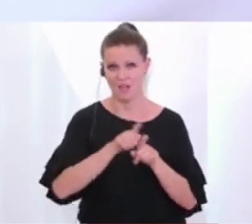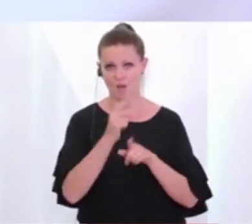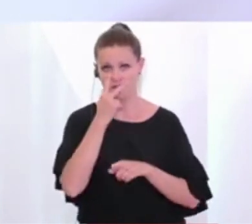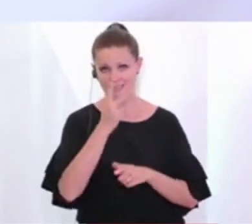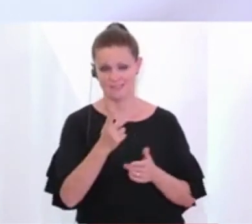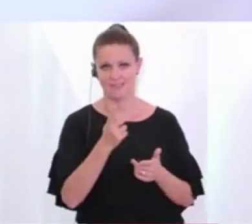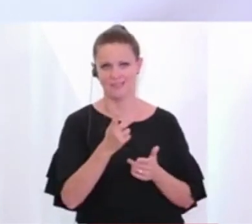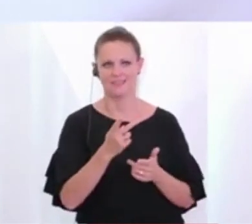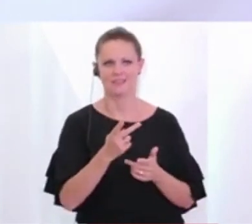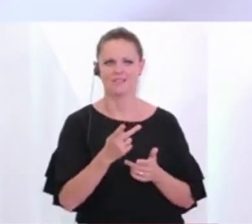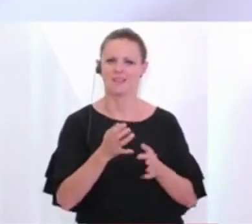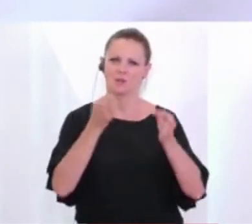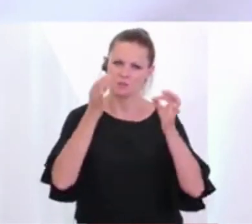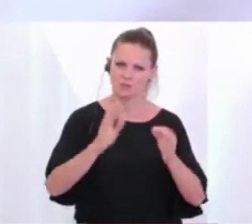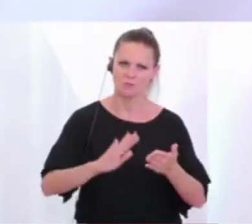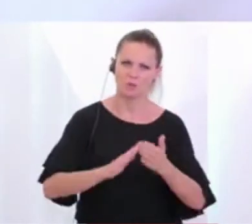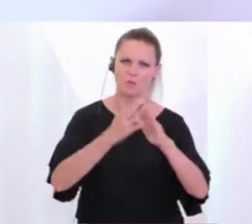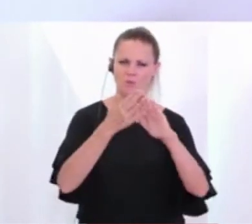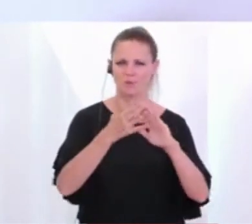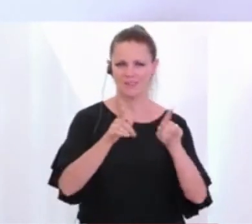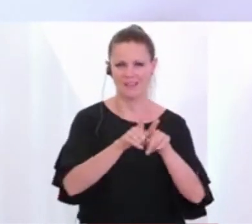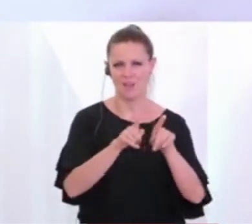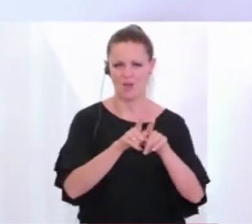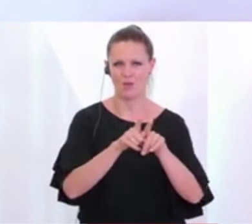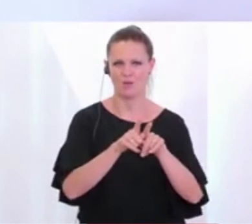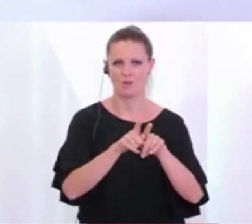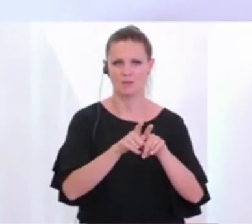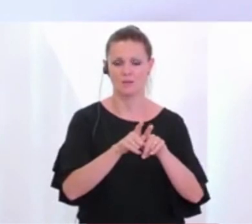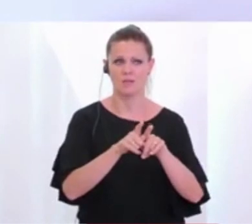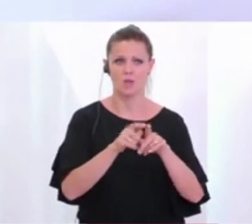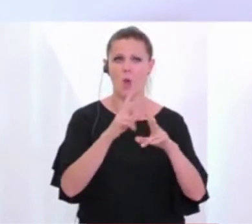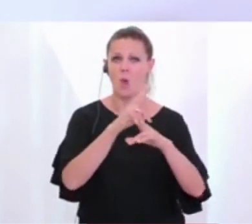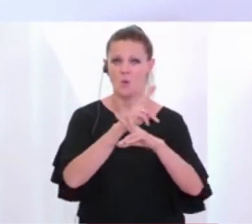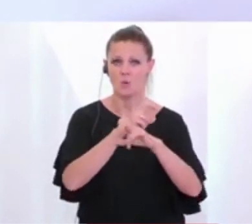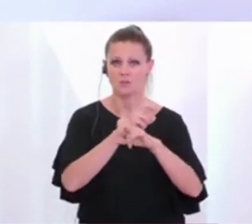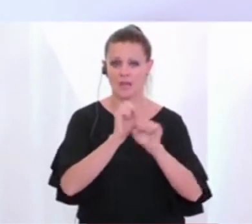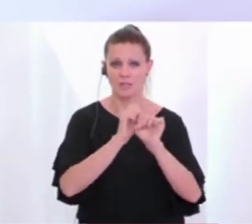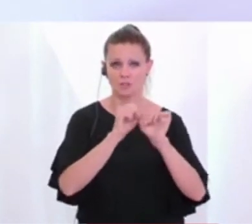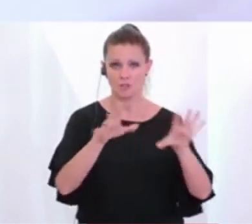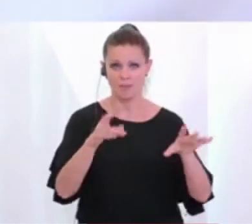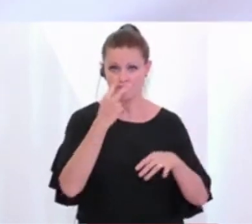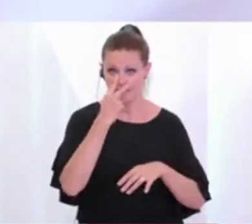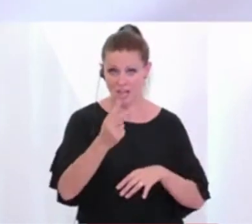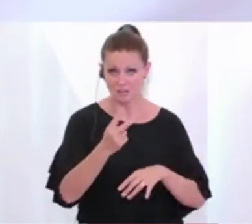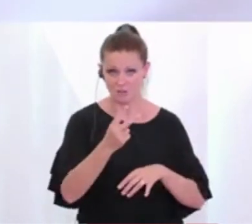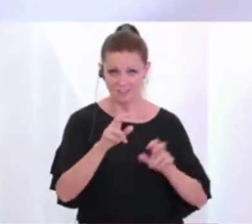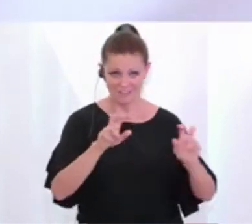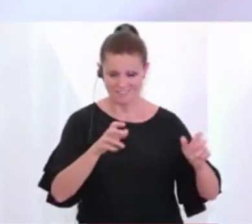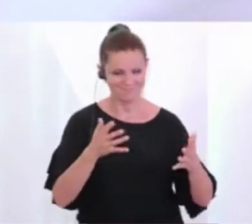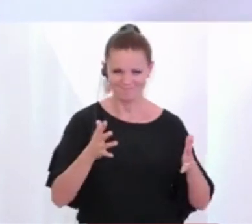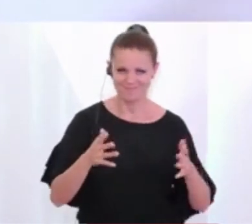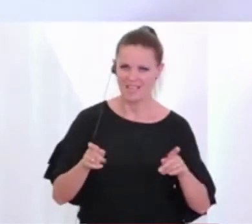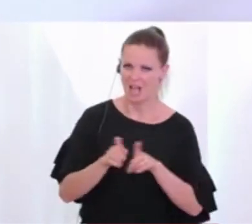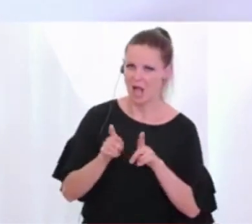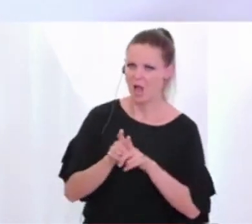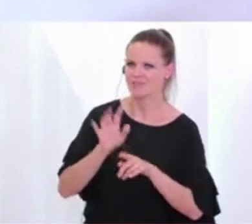dass in gewissen Communities eben auch nicht österreichische Medien primär konsumiert werden, sondern oft auch Medien